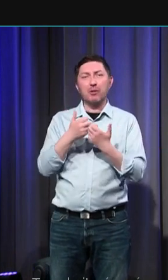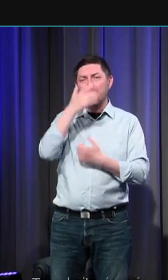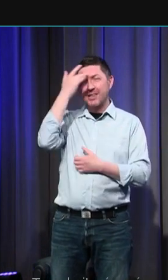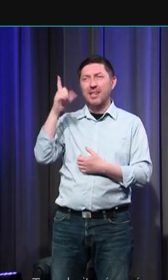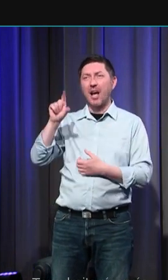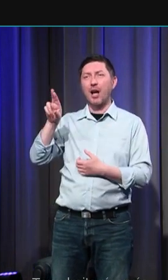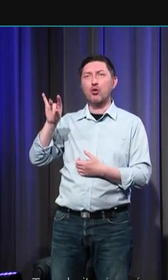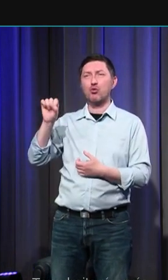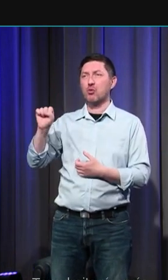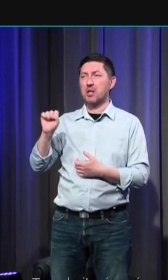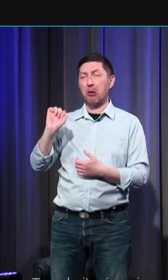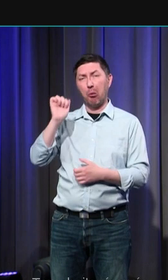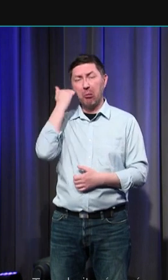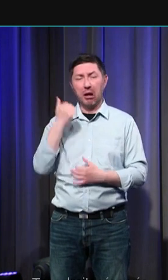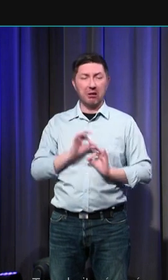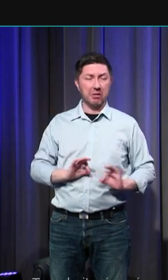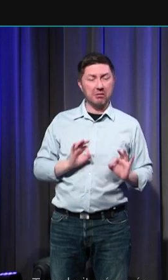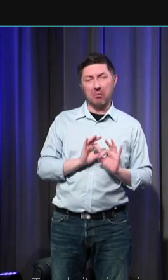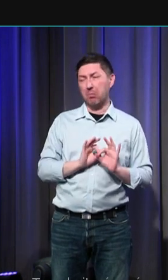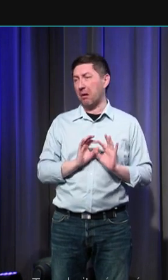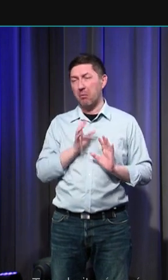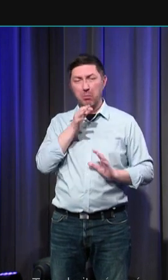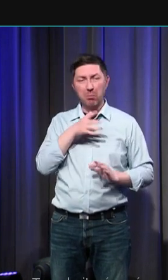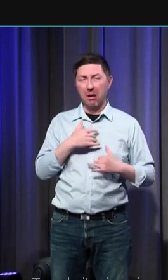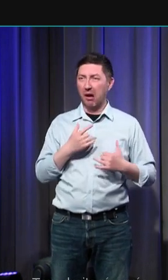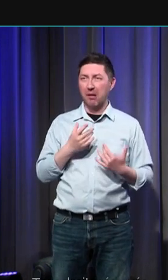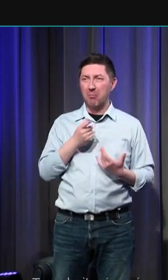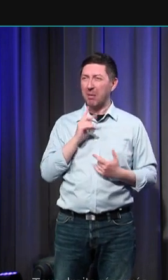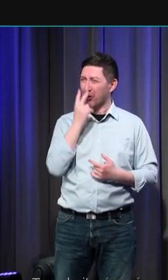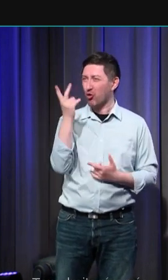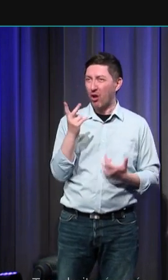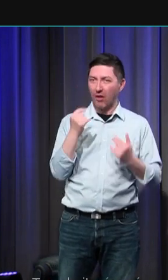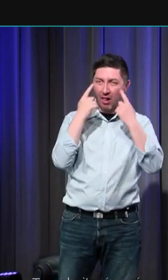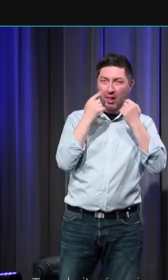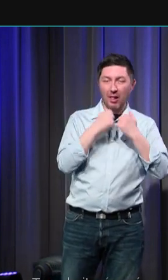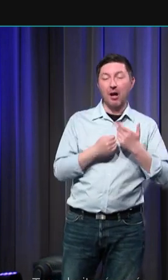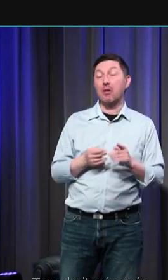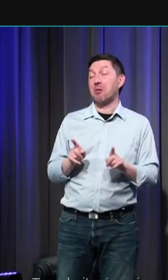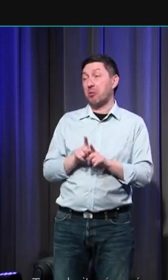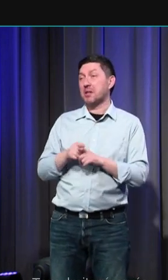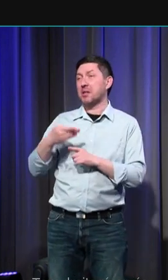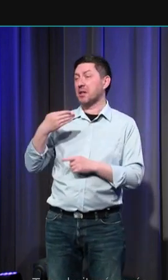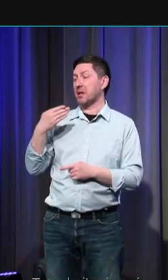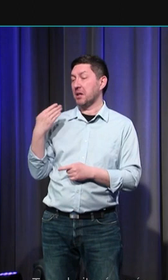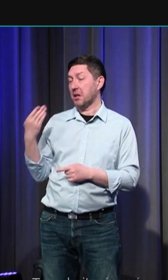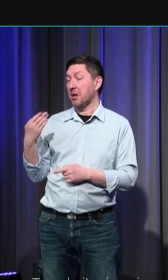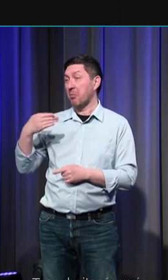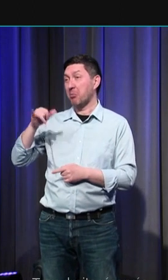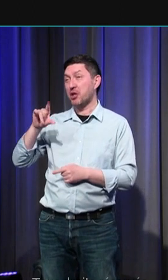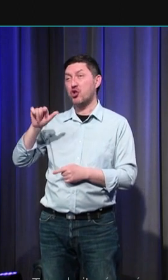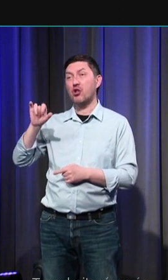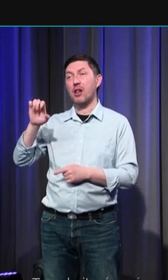de ne pas avoir et que Michelet revendique, comme vous avez pu le lire tout à l'heure dans la seconde citation de Michelet.